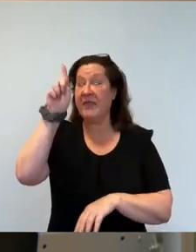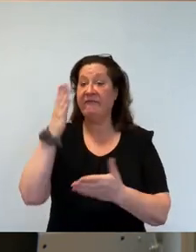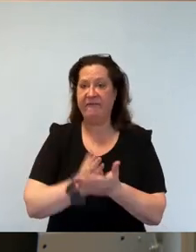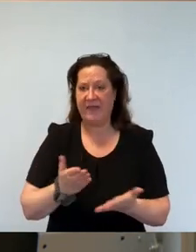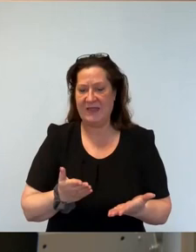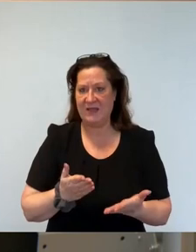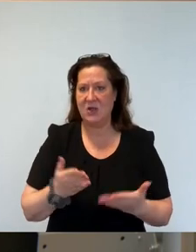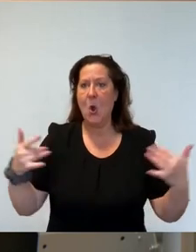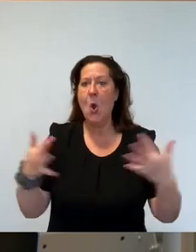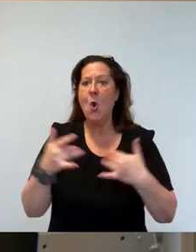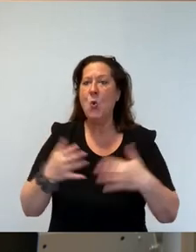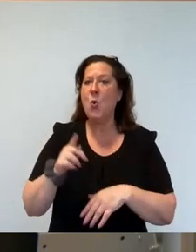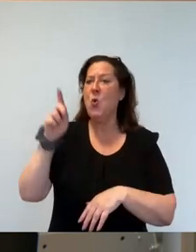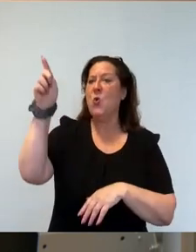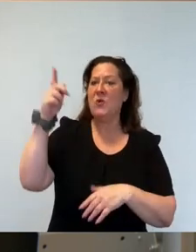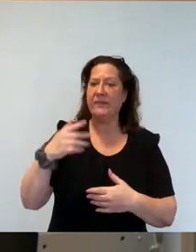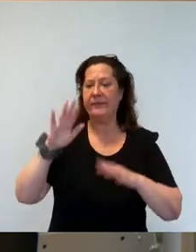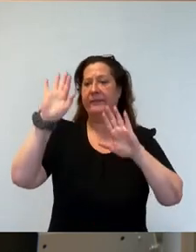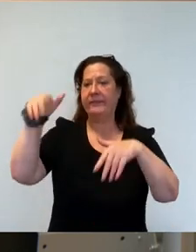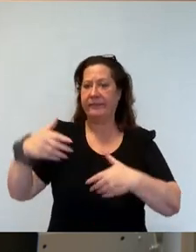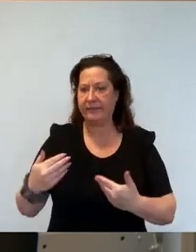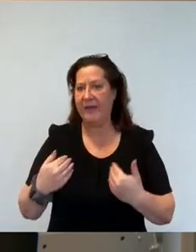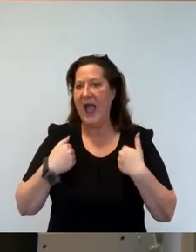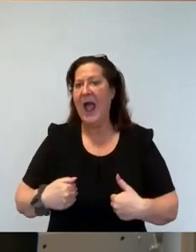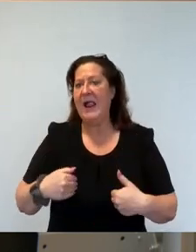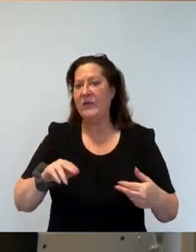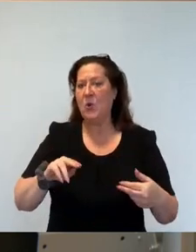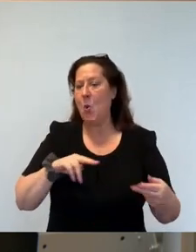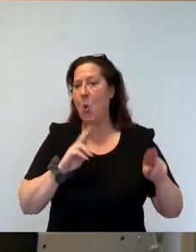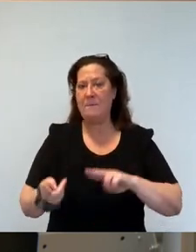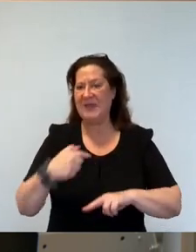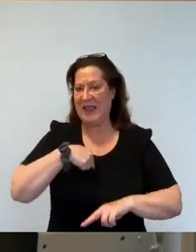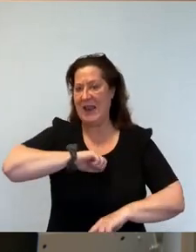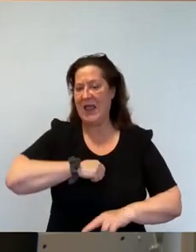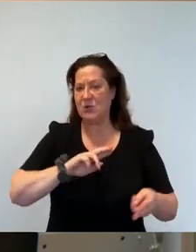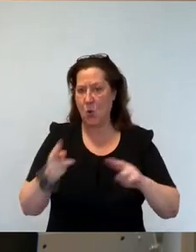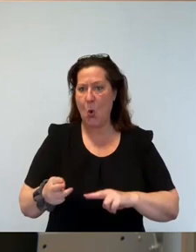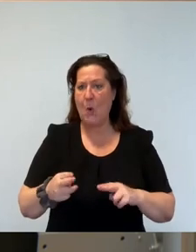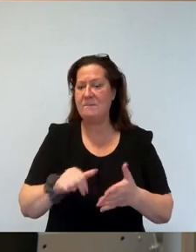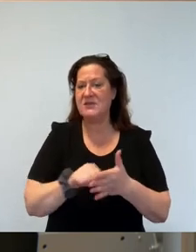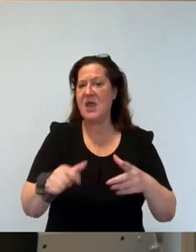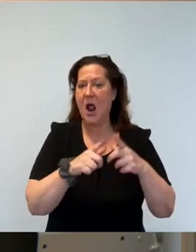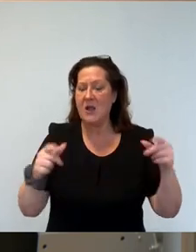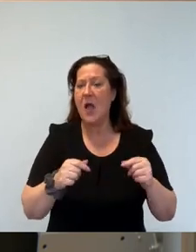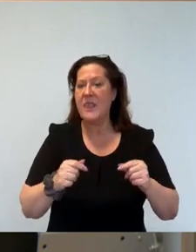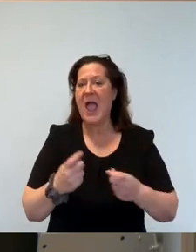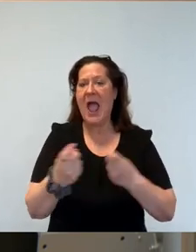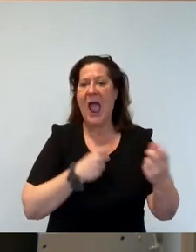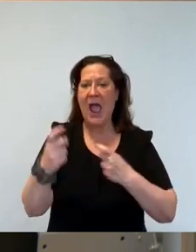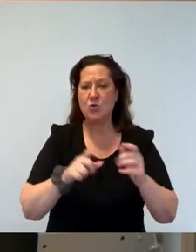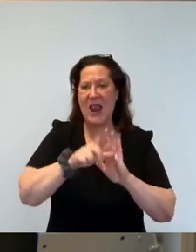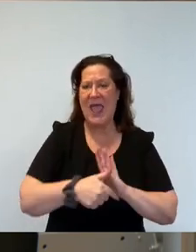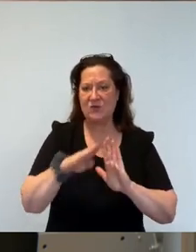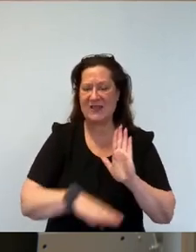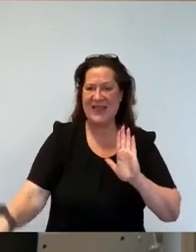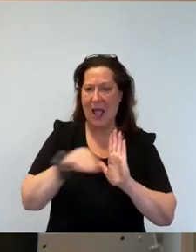Haltung sozusagen ändern und das Wort Bezahlkarte in das Asylbewerberleistungsgesetz aufnehmen, weil dann drehen wir uns noch